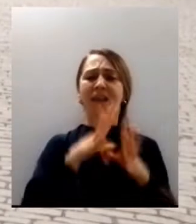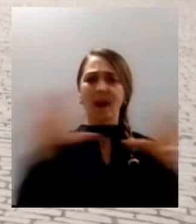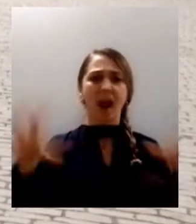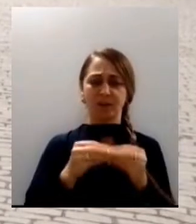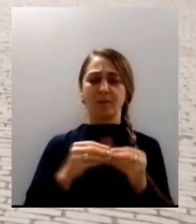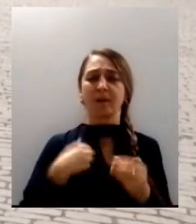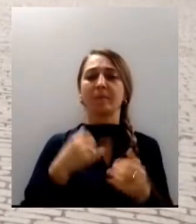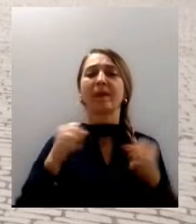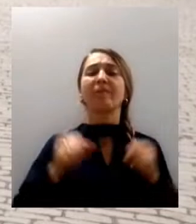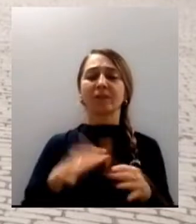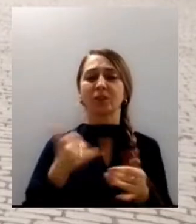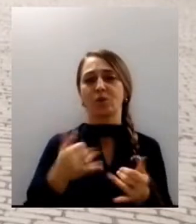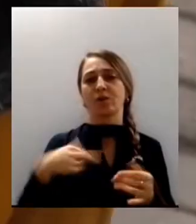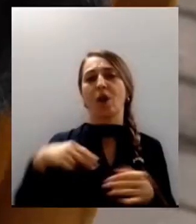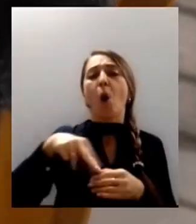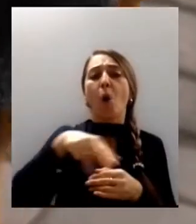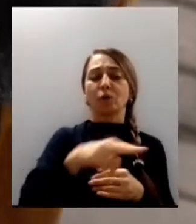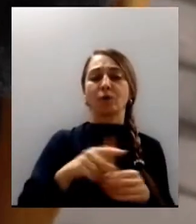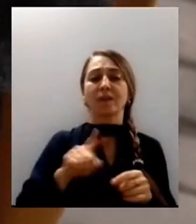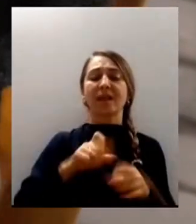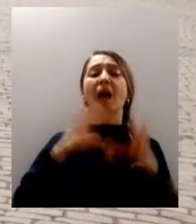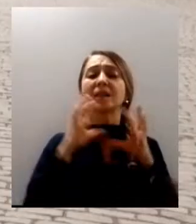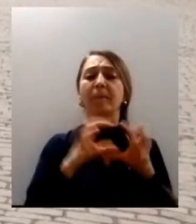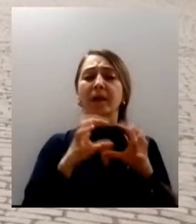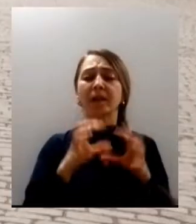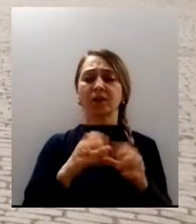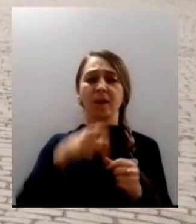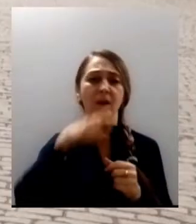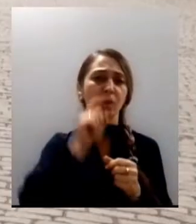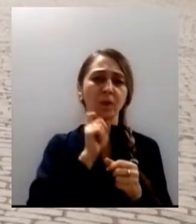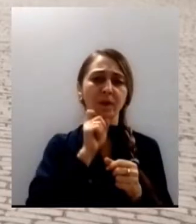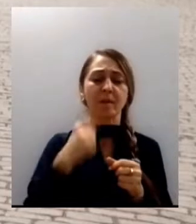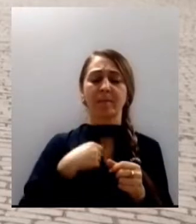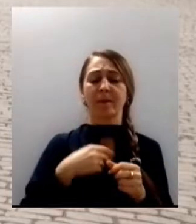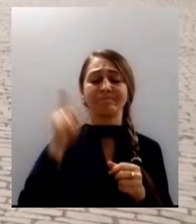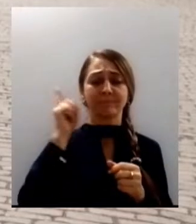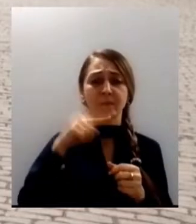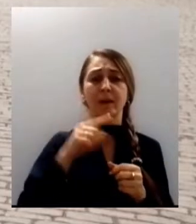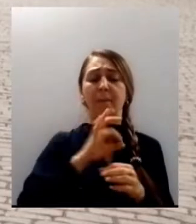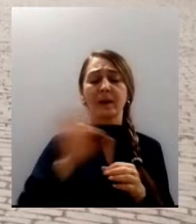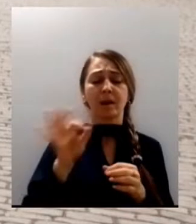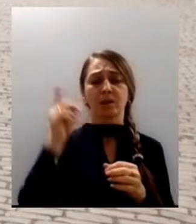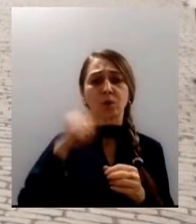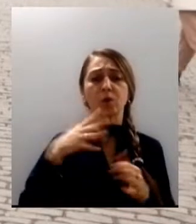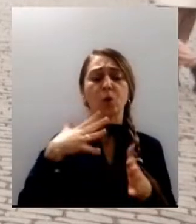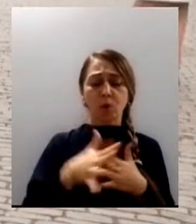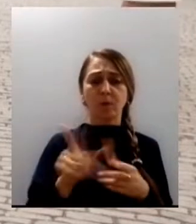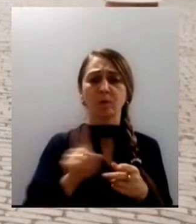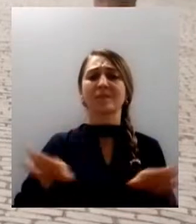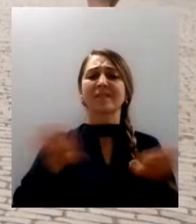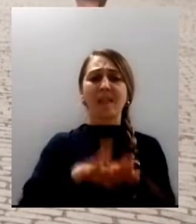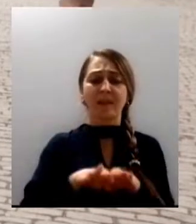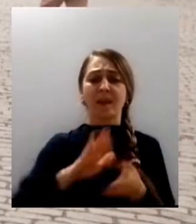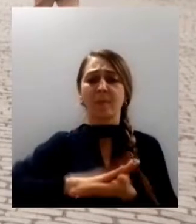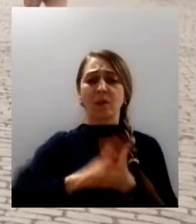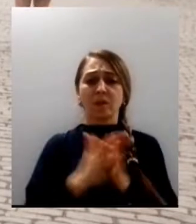патріотичну за збереження суверенітету України. Ми всі прекрасно розуміємо, що зараз така складна ситуація в Україні. І